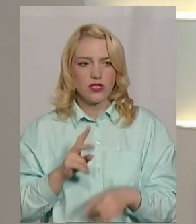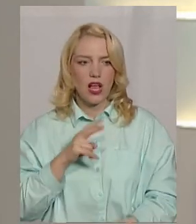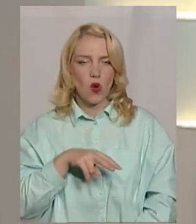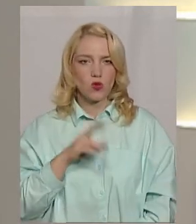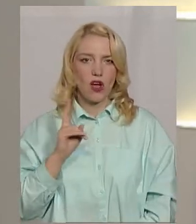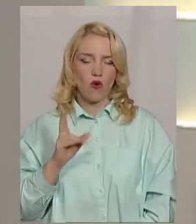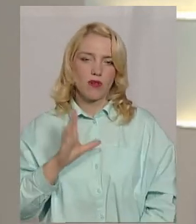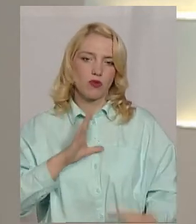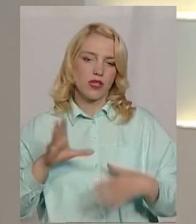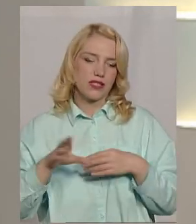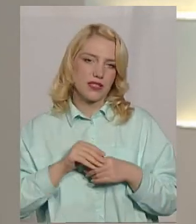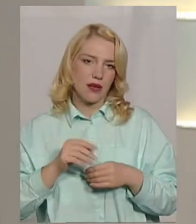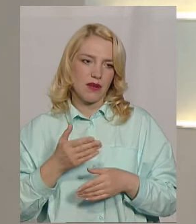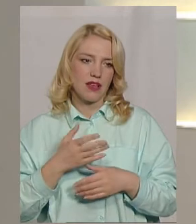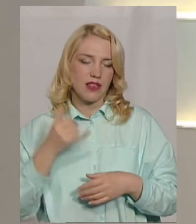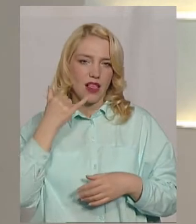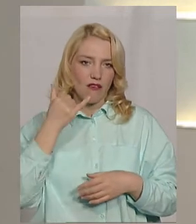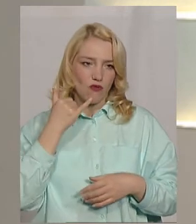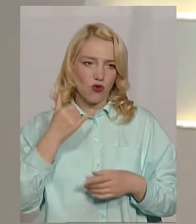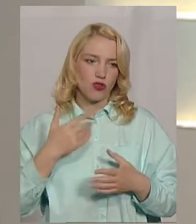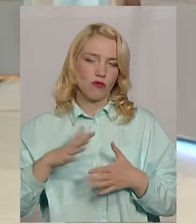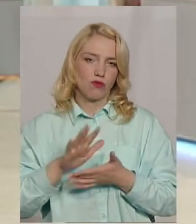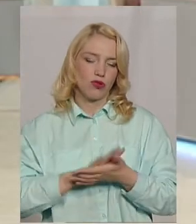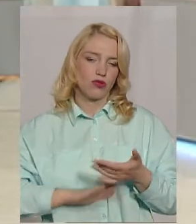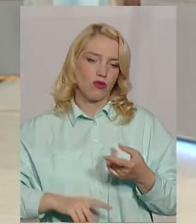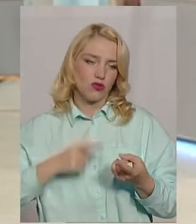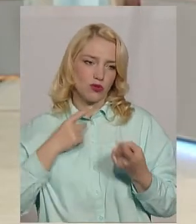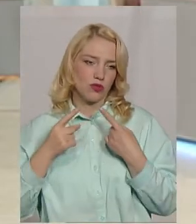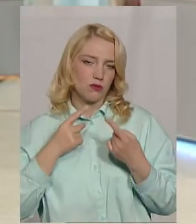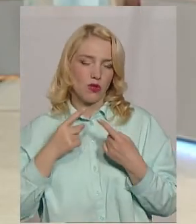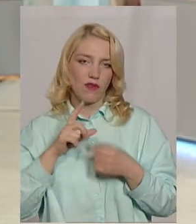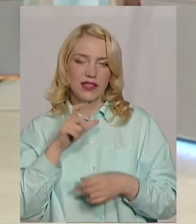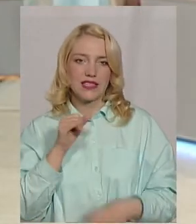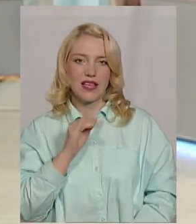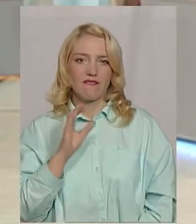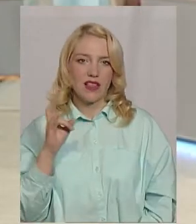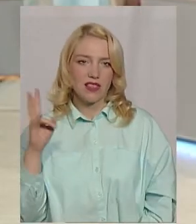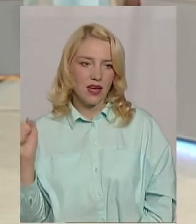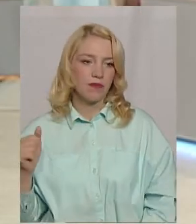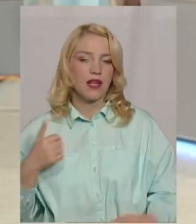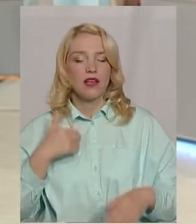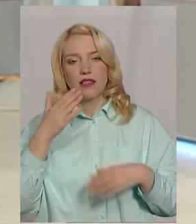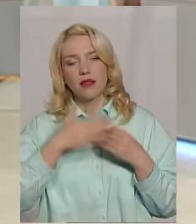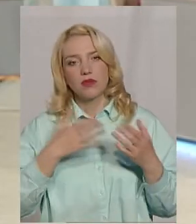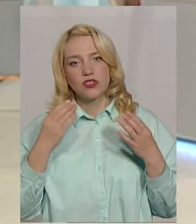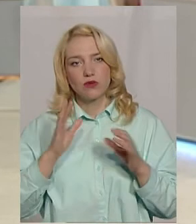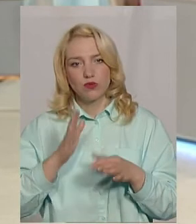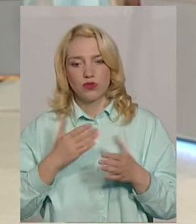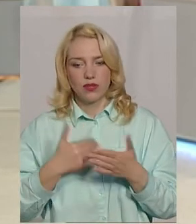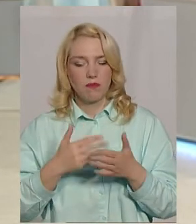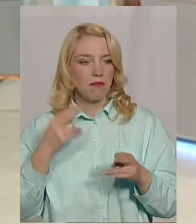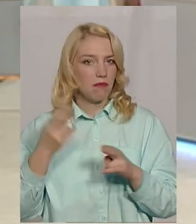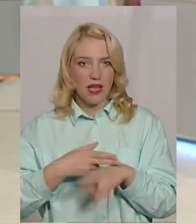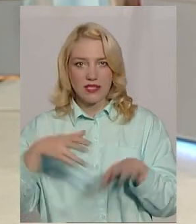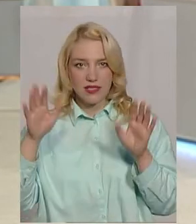Ковалишина була з нами на телефонному зв'язку. продовжуємо із пані Вандою спілкуватися. От ми почули, що найближчі дні буде практично без